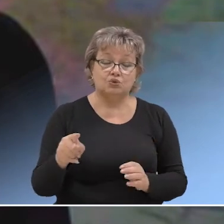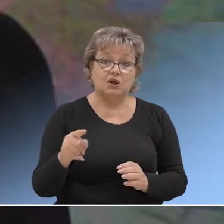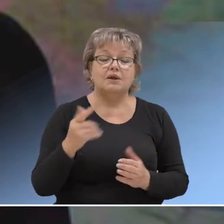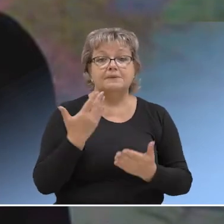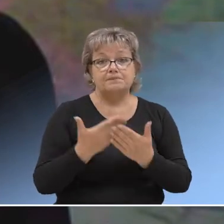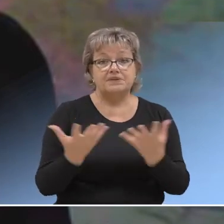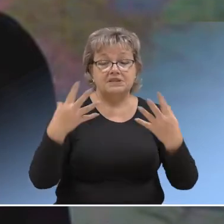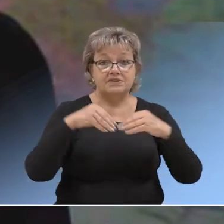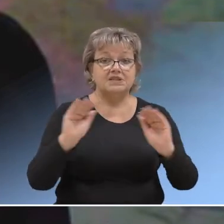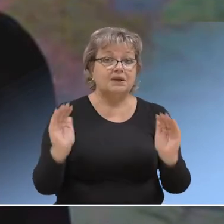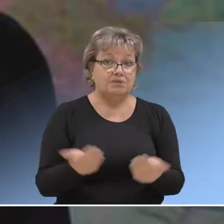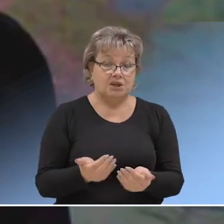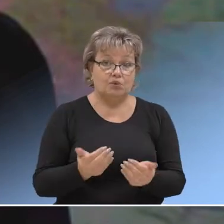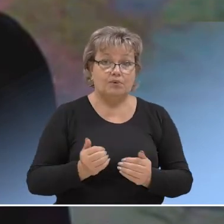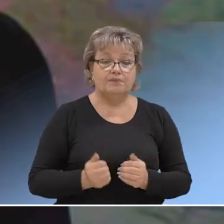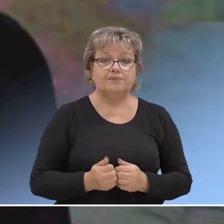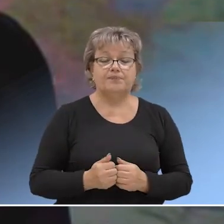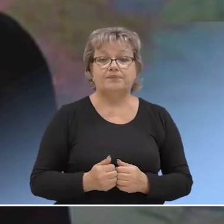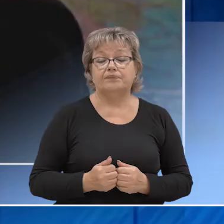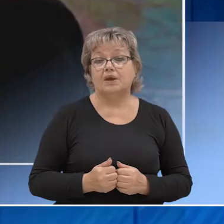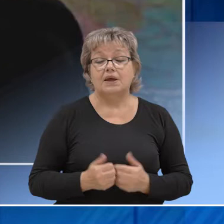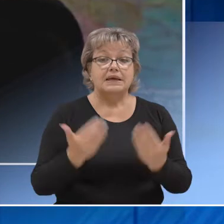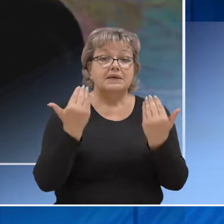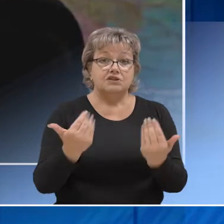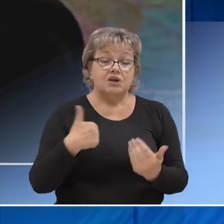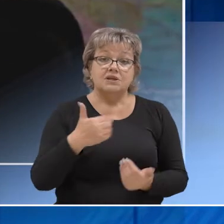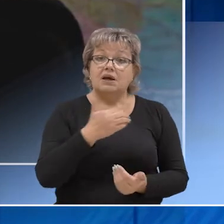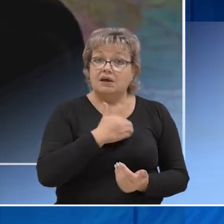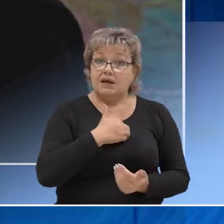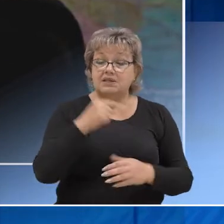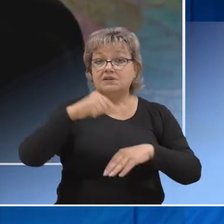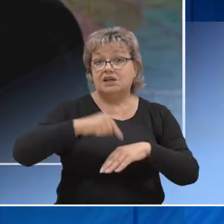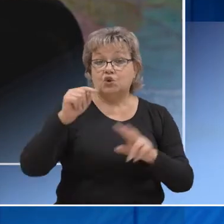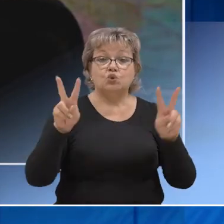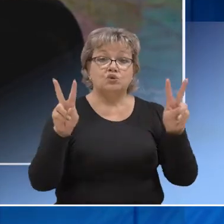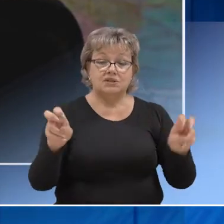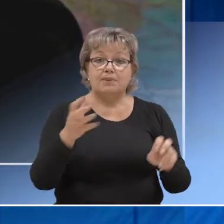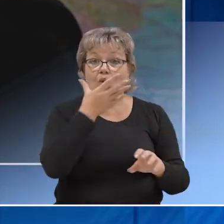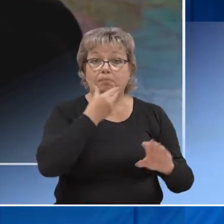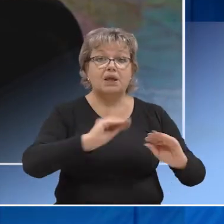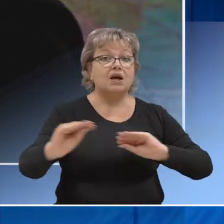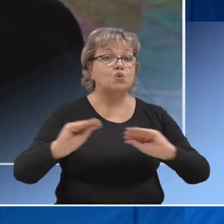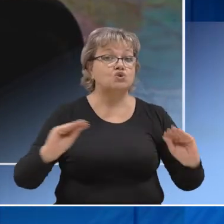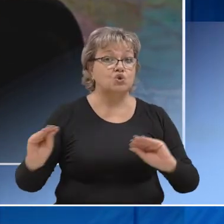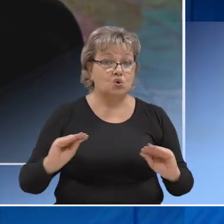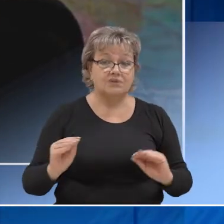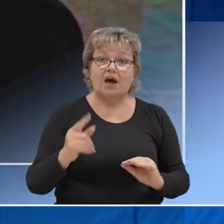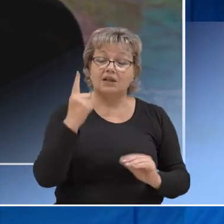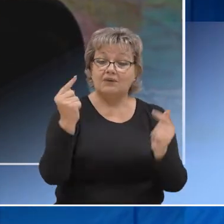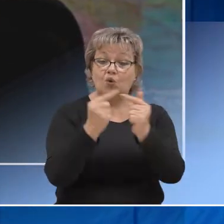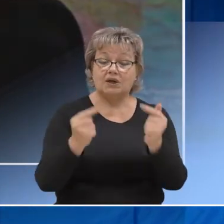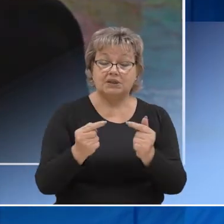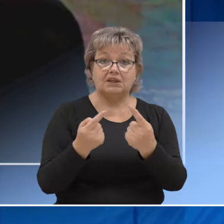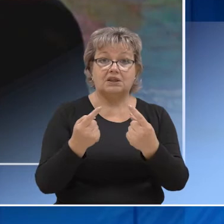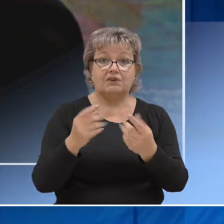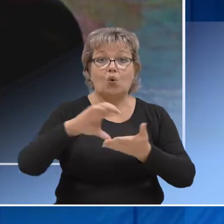ну, скажем так, свести к минимуму. Ну, сейчас я хотел бы затронуть тему благоустройства одного